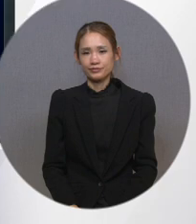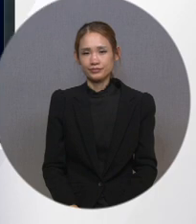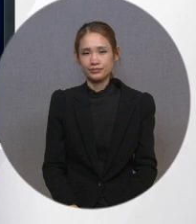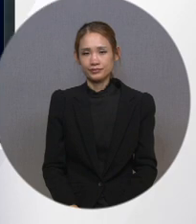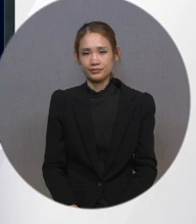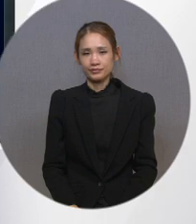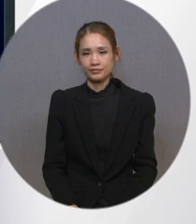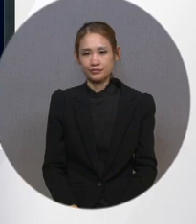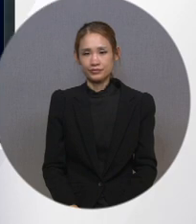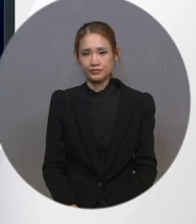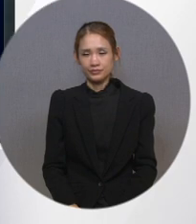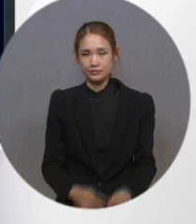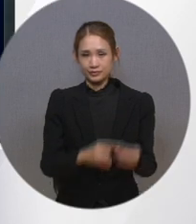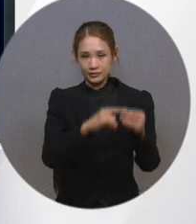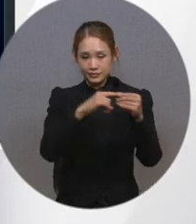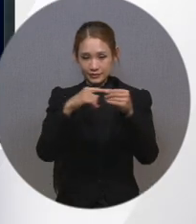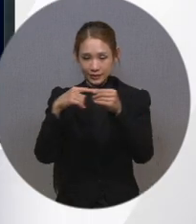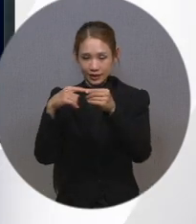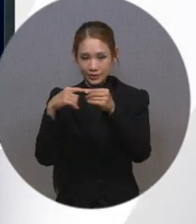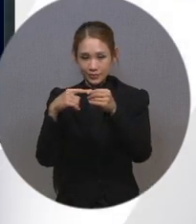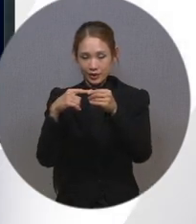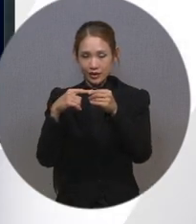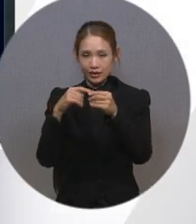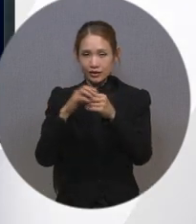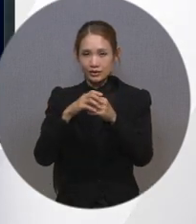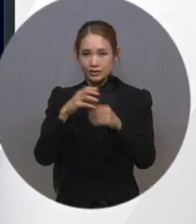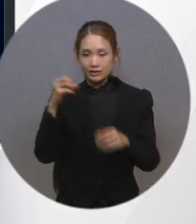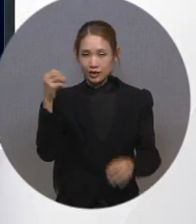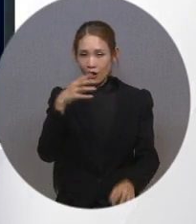패드 자막 기능을 켜고 끌 수 있습니다.